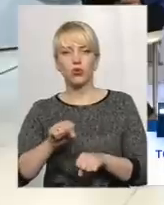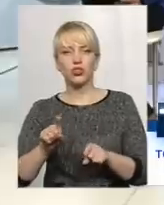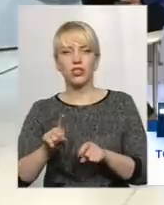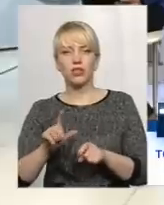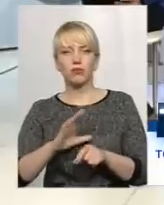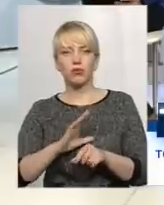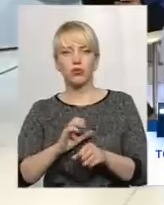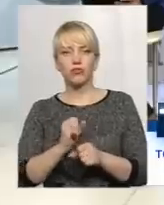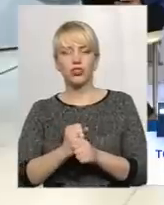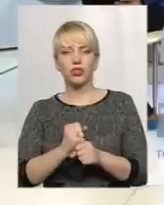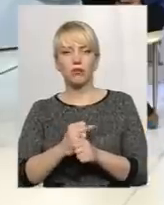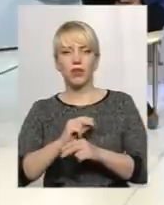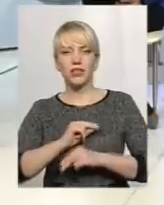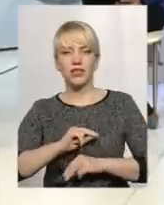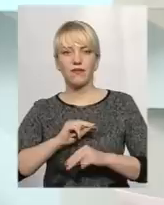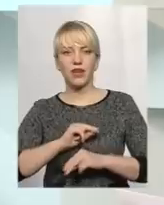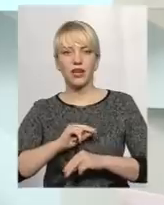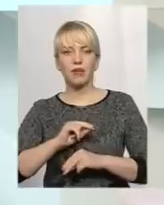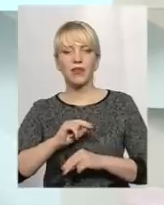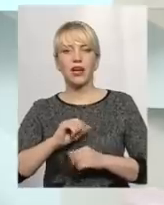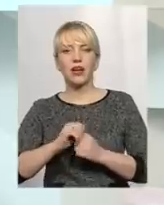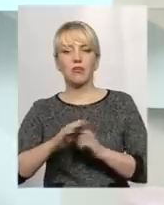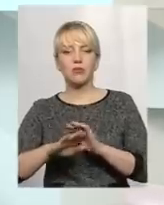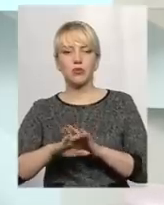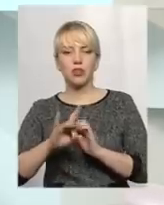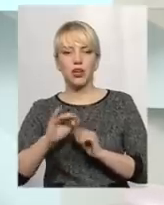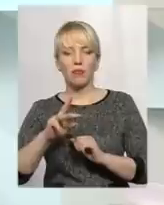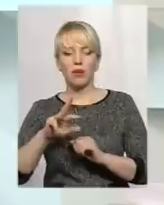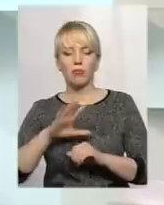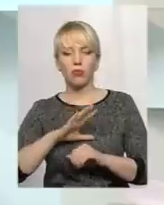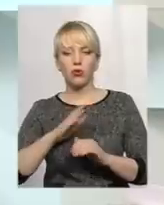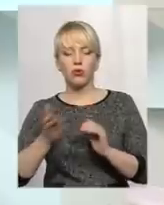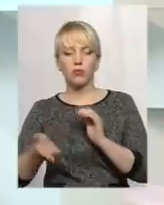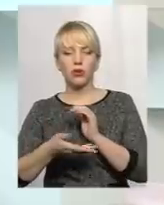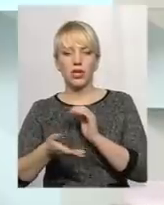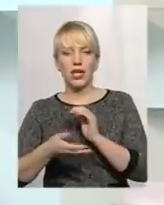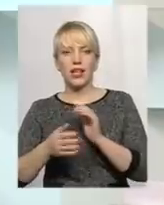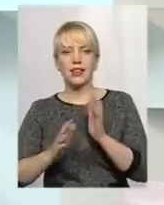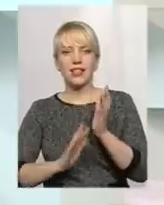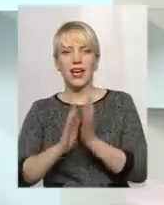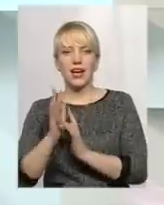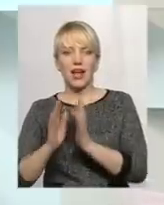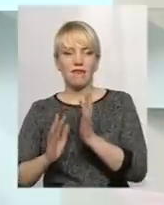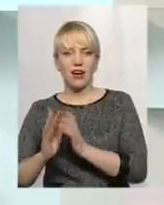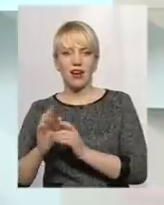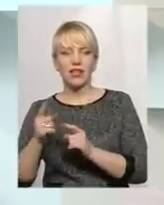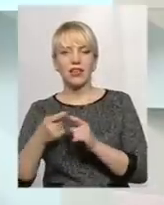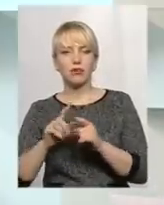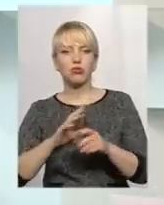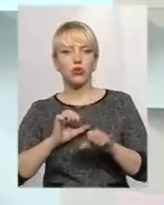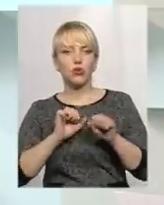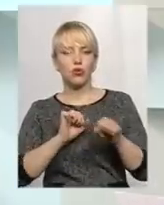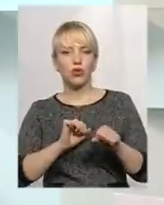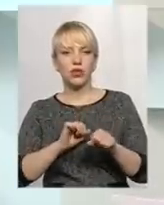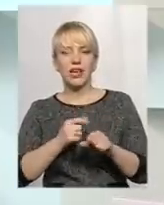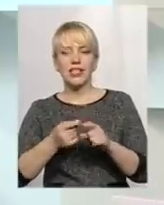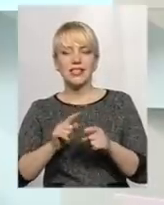вчинено працівниками Канець-Підільського ОРМ, було зрізнено корони дерев на межах природного заповідного фонду. даний факт мало того, що